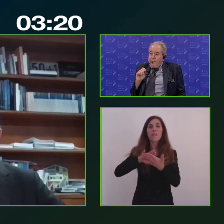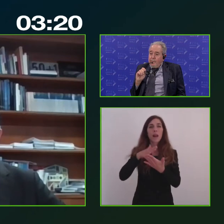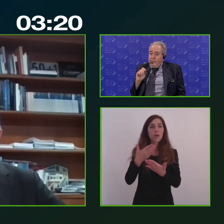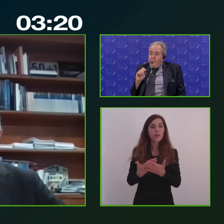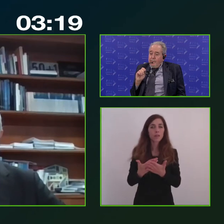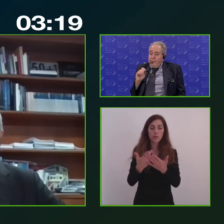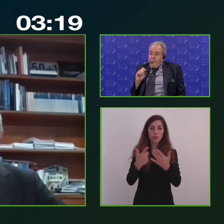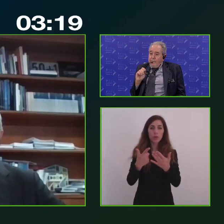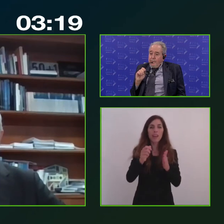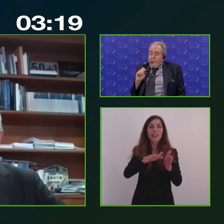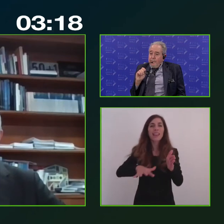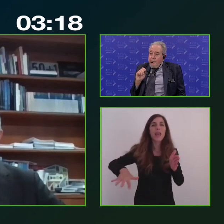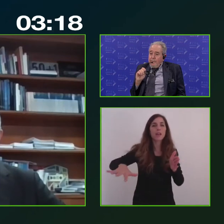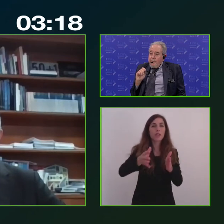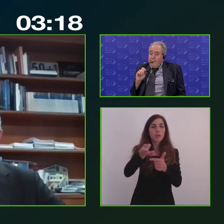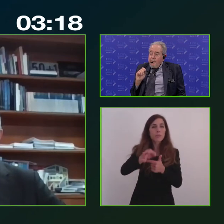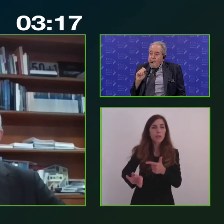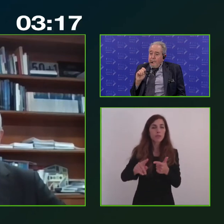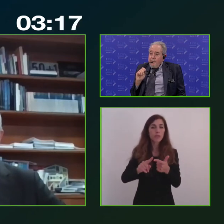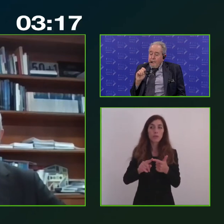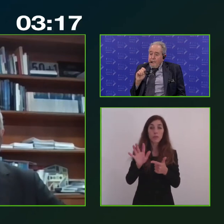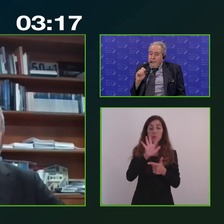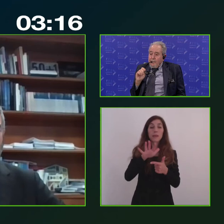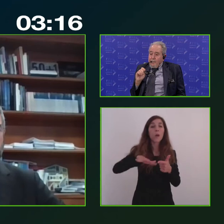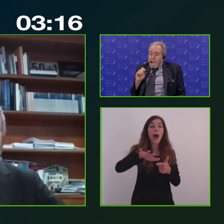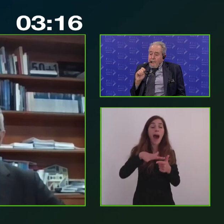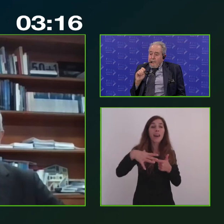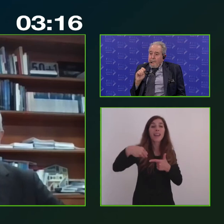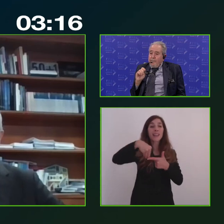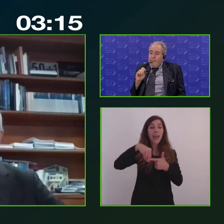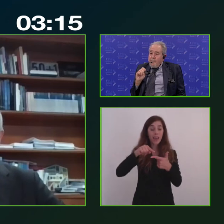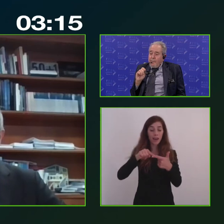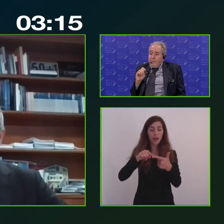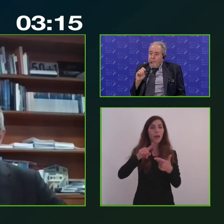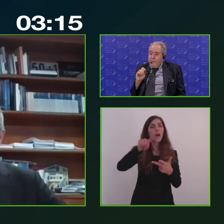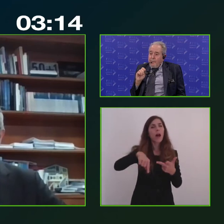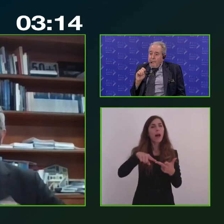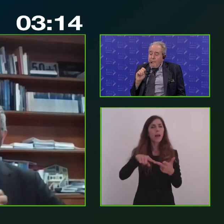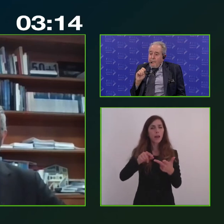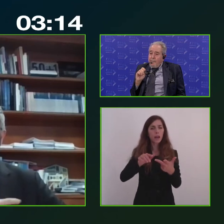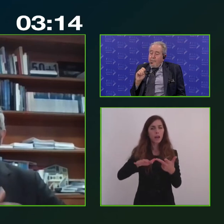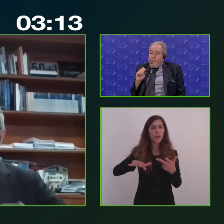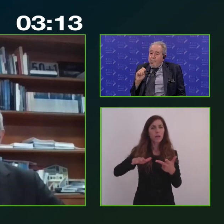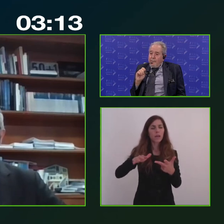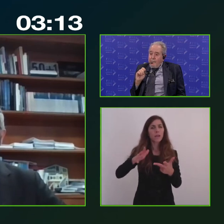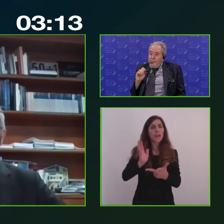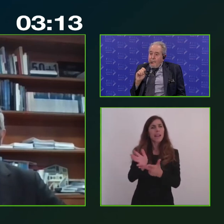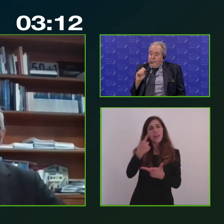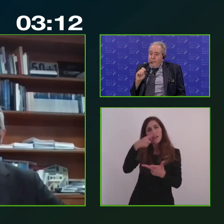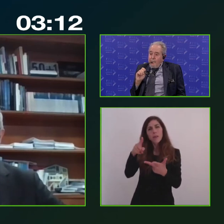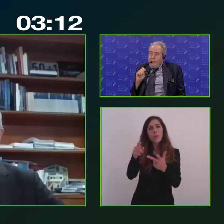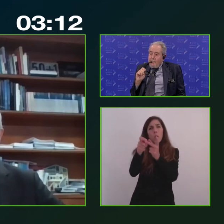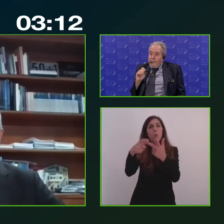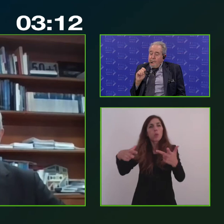territoriali specifici, come penso alle aree interne, ma anche gli interventi in ambito urbano, anche questi ci vedono